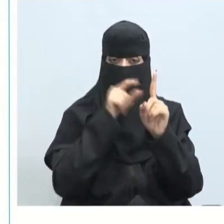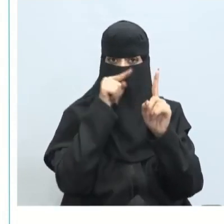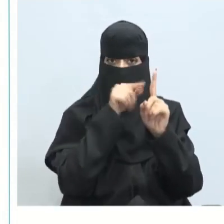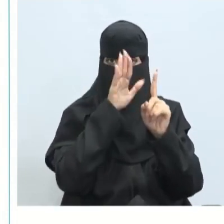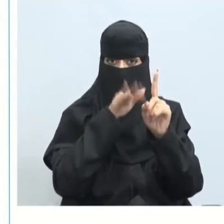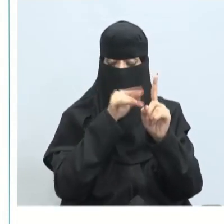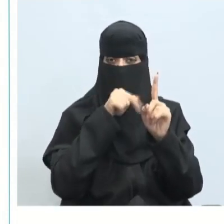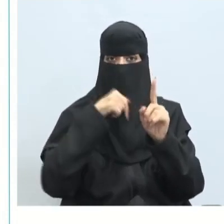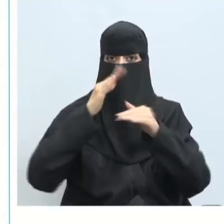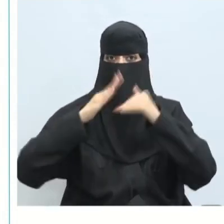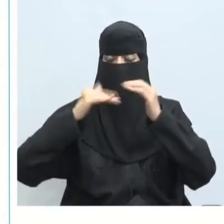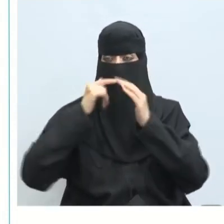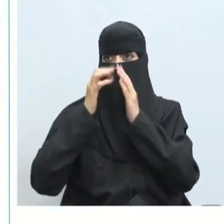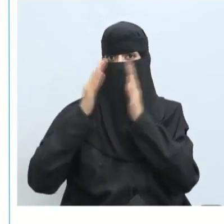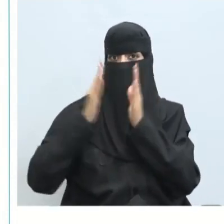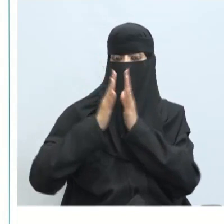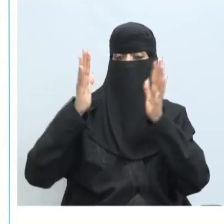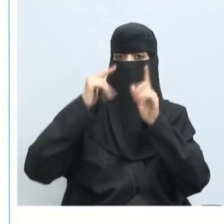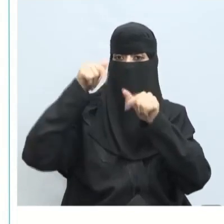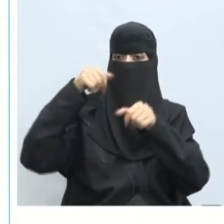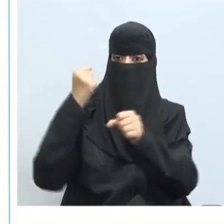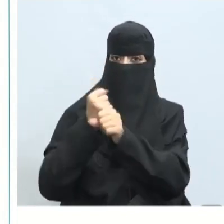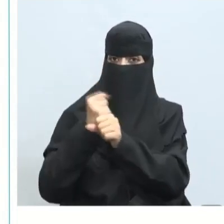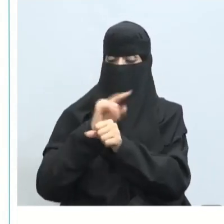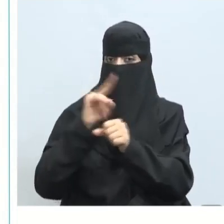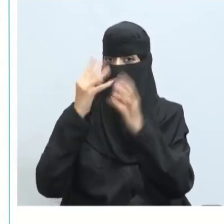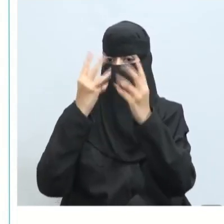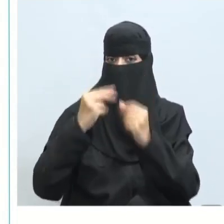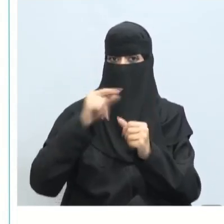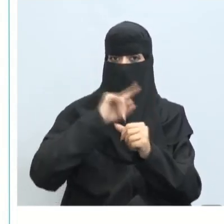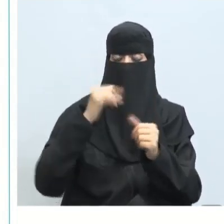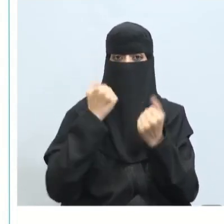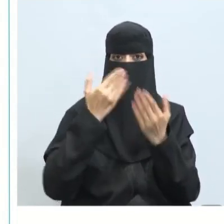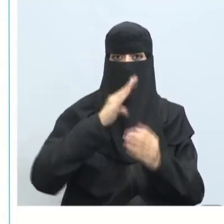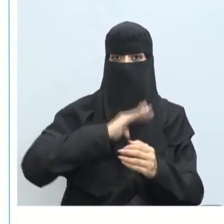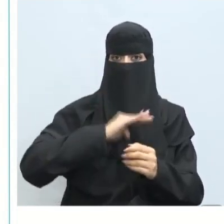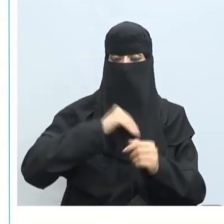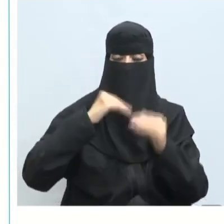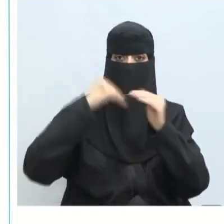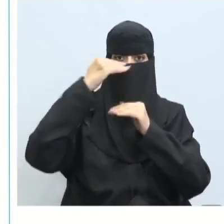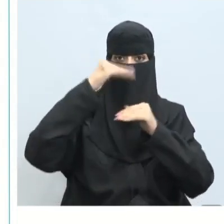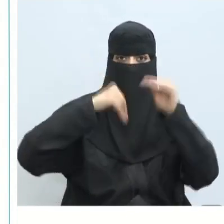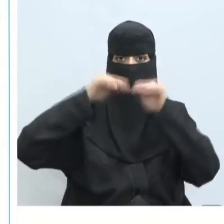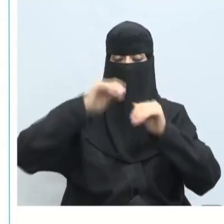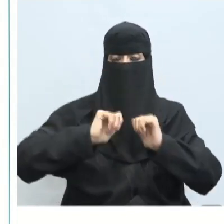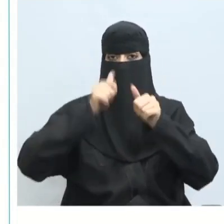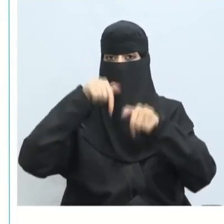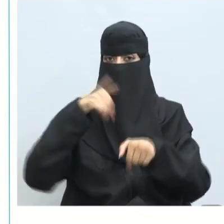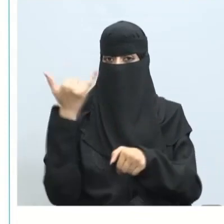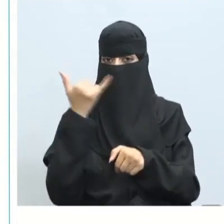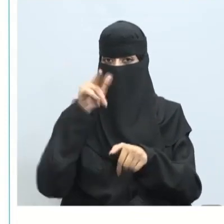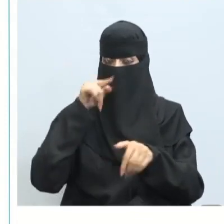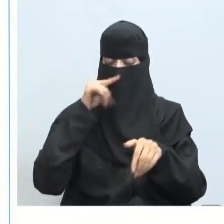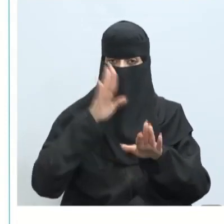قدراته الكبيرة في وظيفة لا يوجد فيها ضغط أو لم تكن على مستوى قدراته لذلك مهم جدا